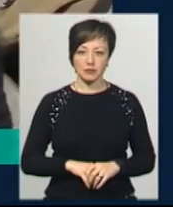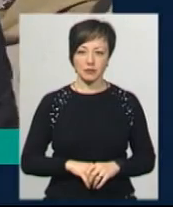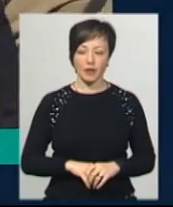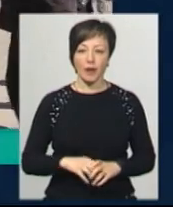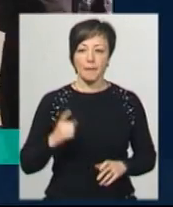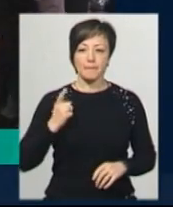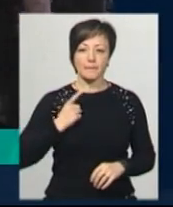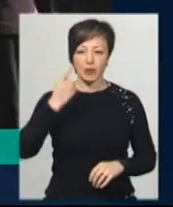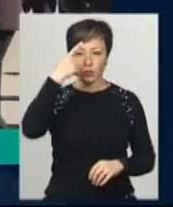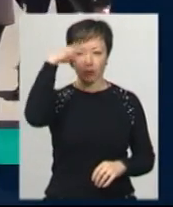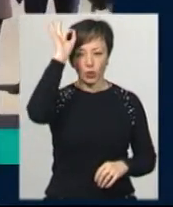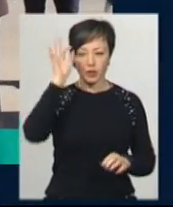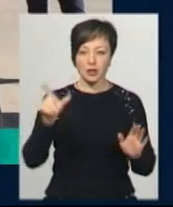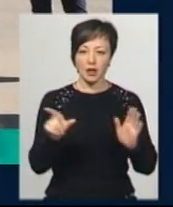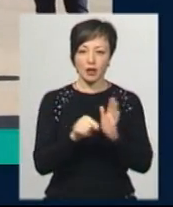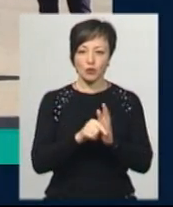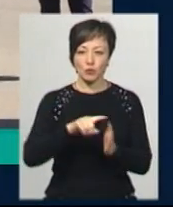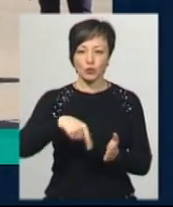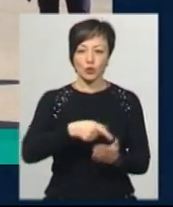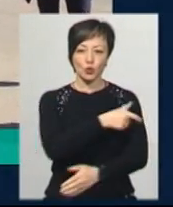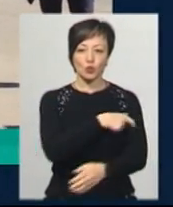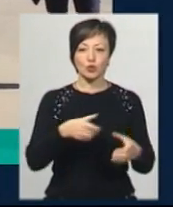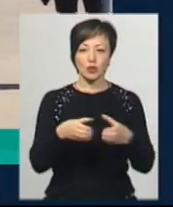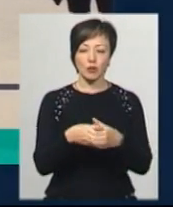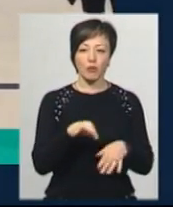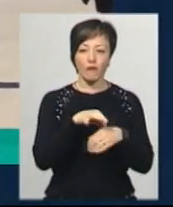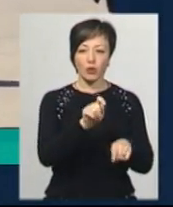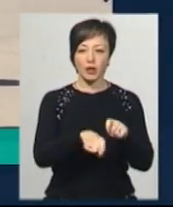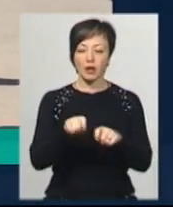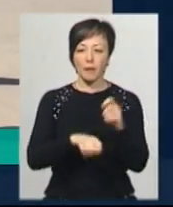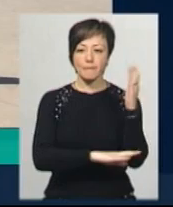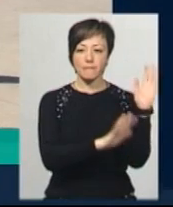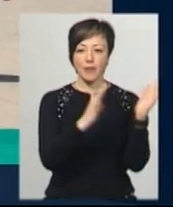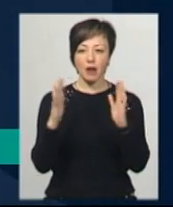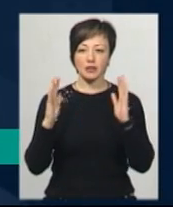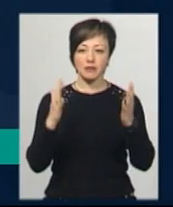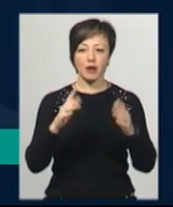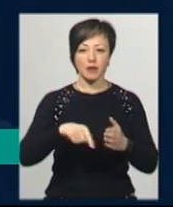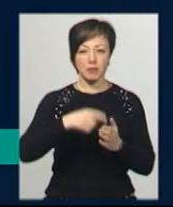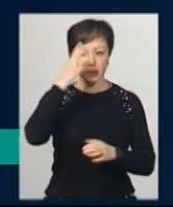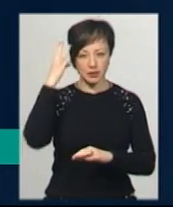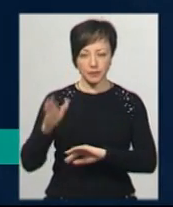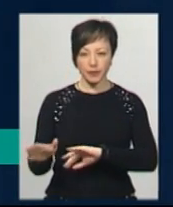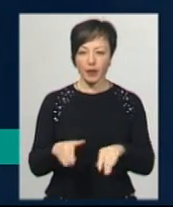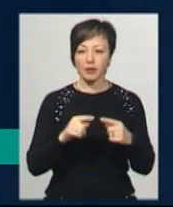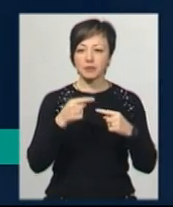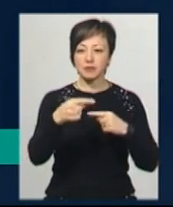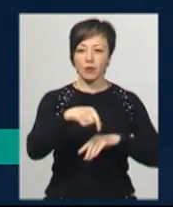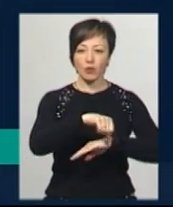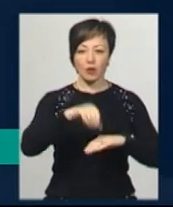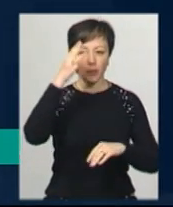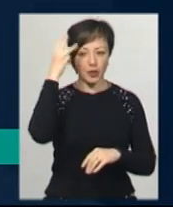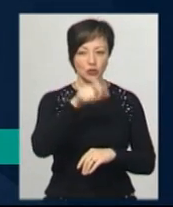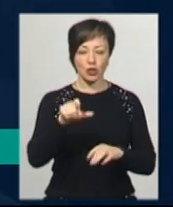Патрульна поліція разом із муніципальною дружиною проводить рейди у парках та скверах Хмельницького. По той бік кордону хмельничани